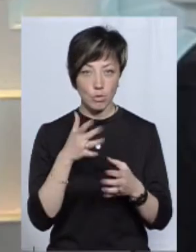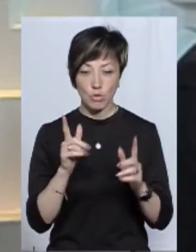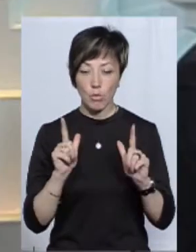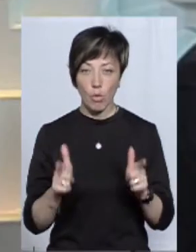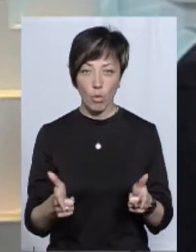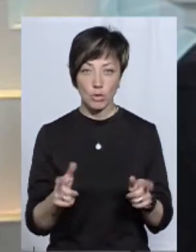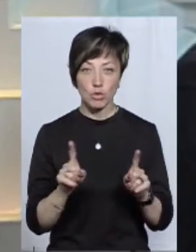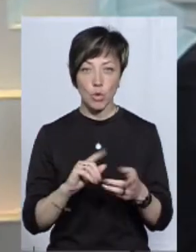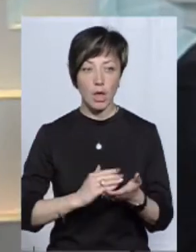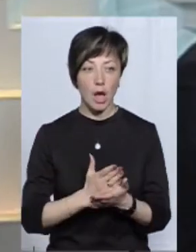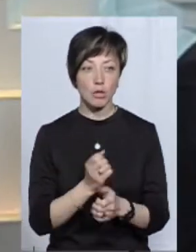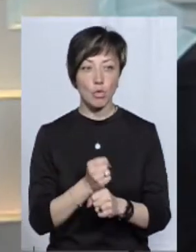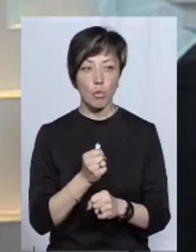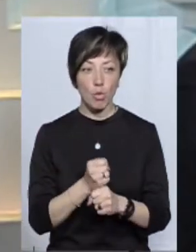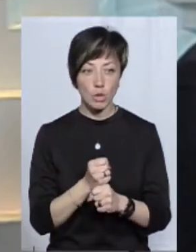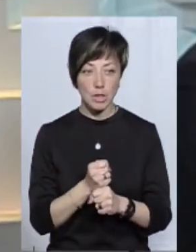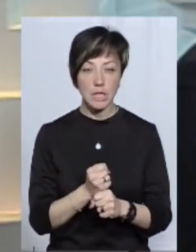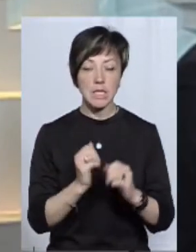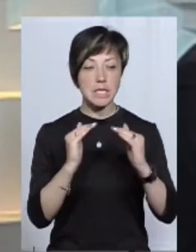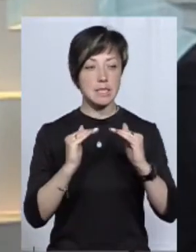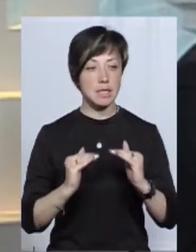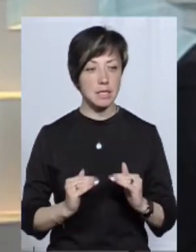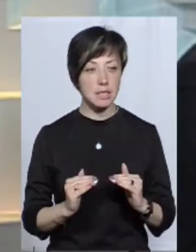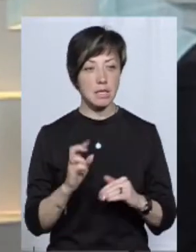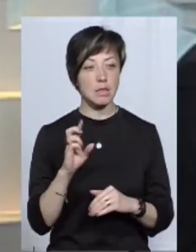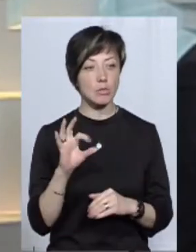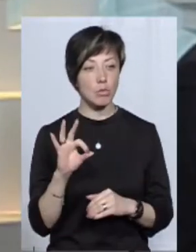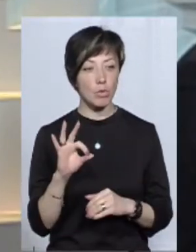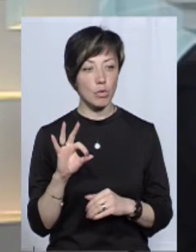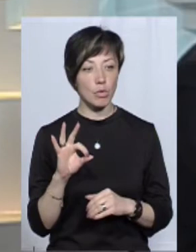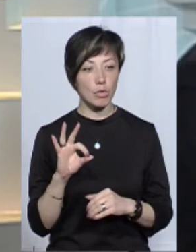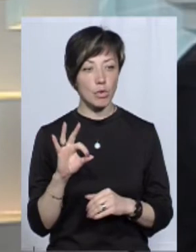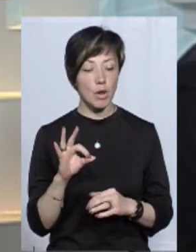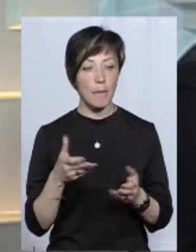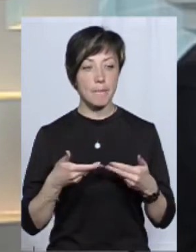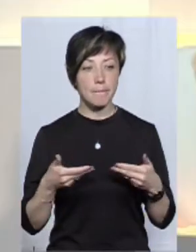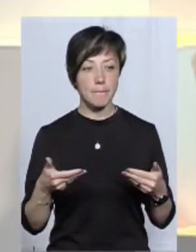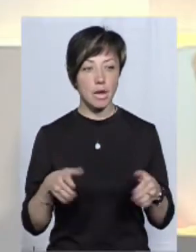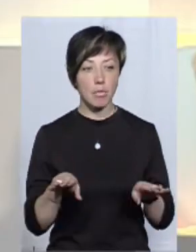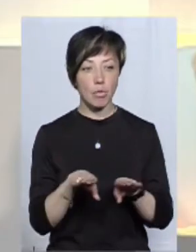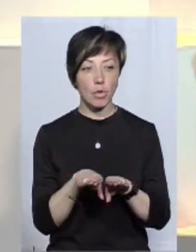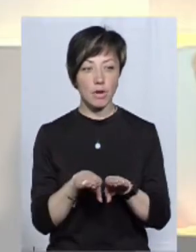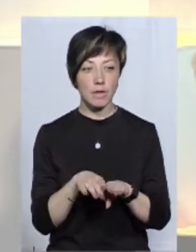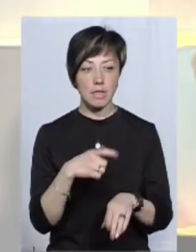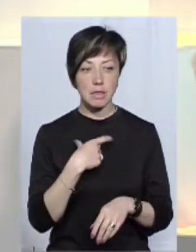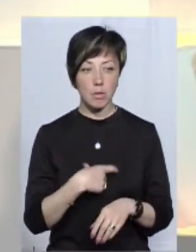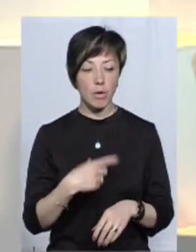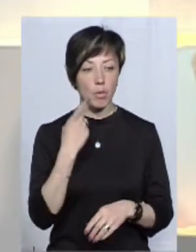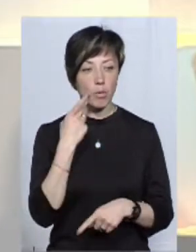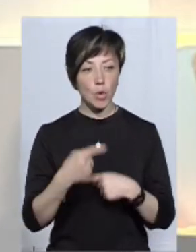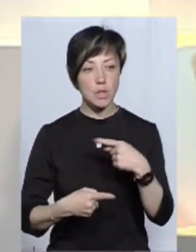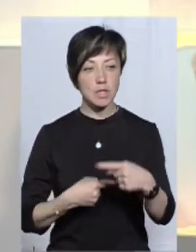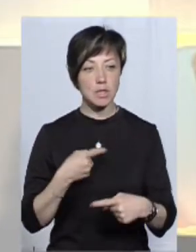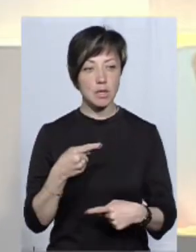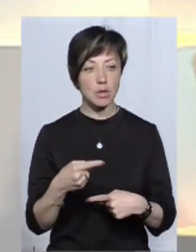погодитися, що якість роботи знизилася, тому що ми порівнюємо себе постійно, і